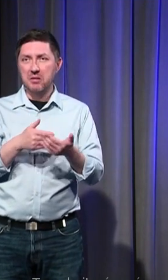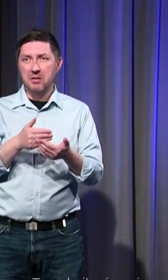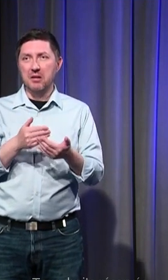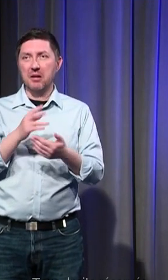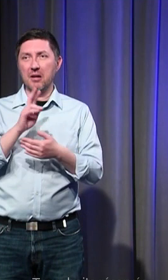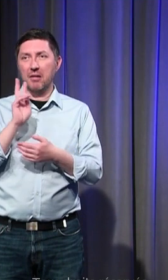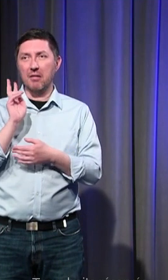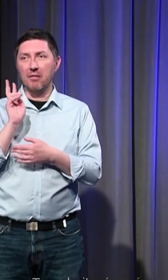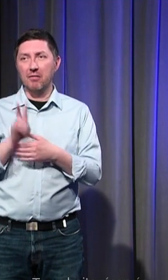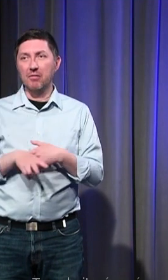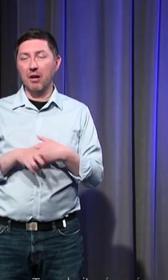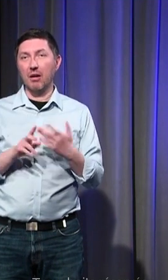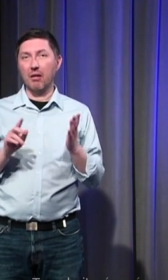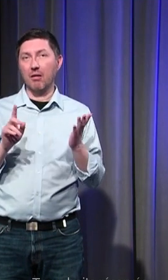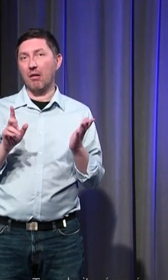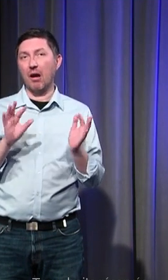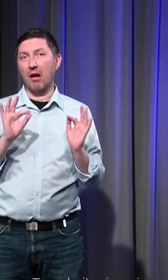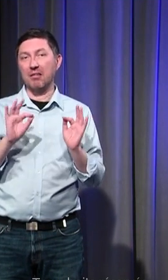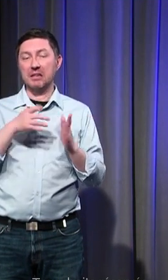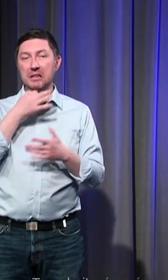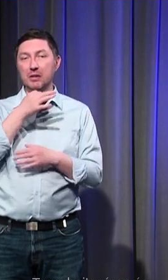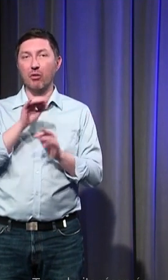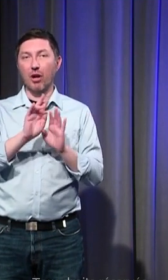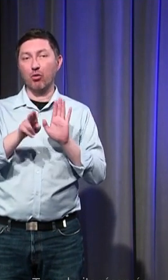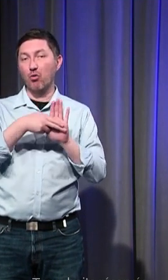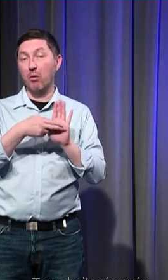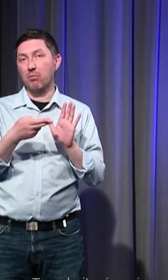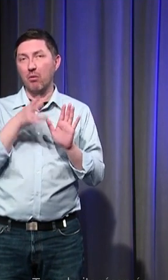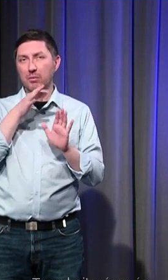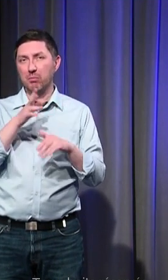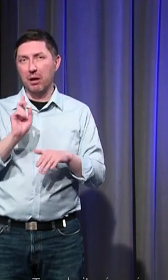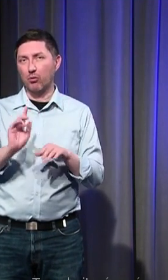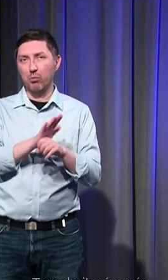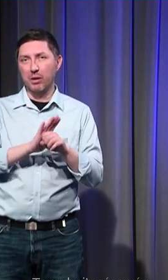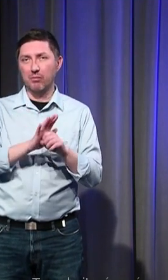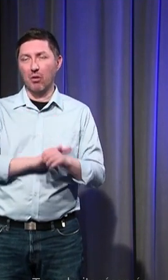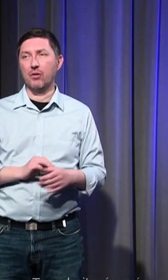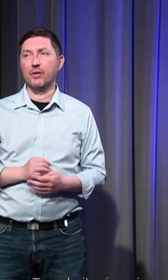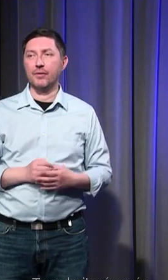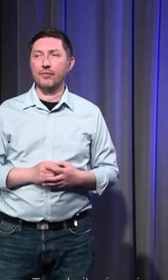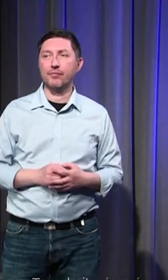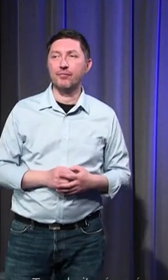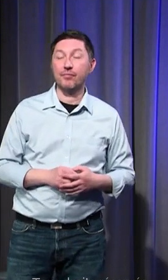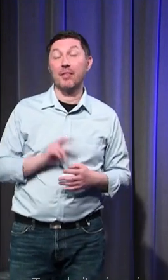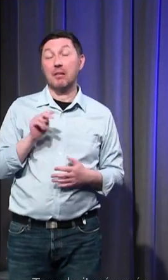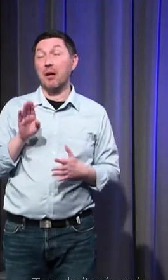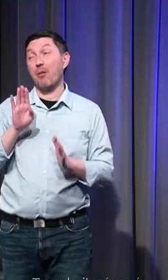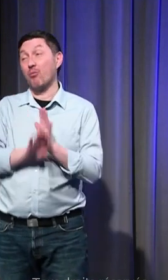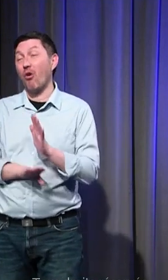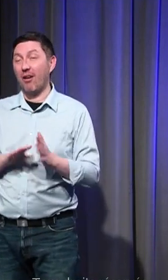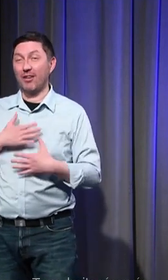d'avoir un discours strictement normé on le voit alors sur un plan beaucoup moins joyeux excusez-moi